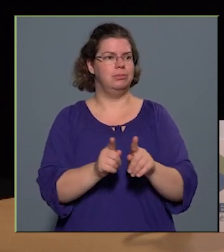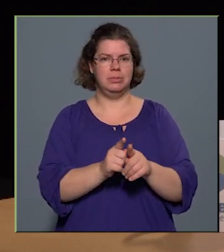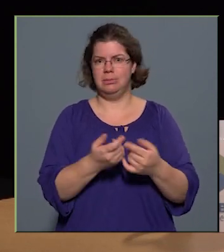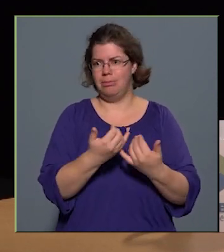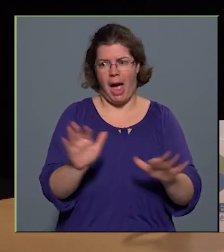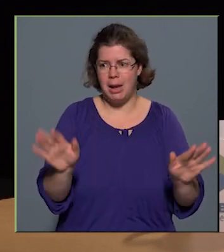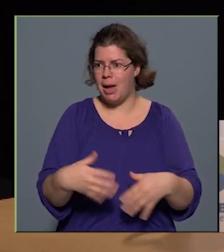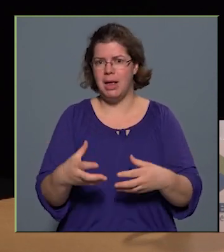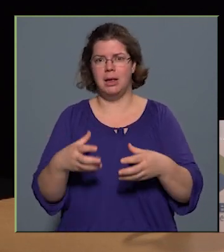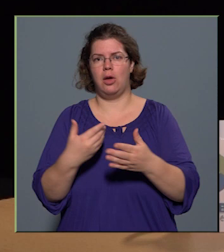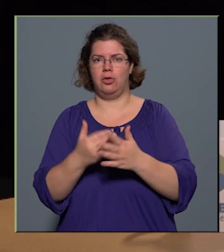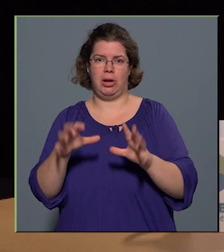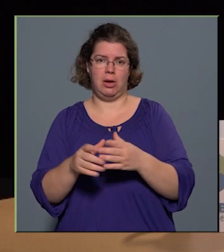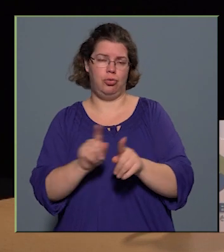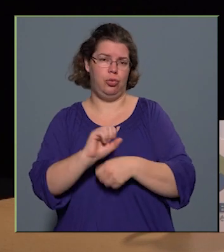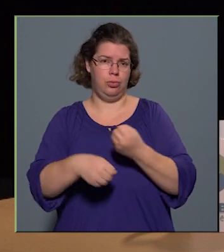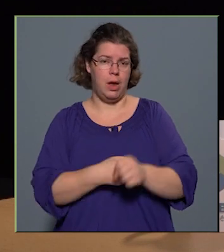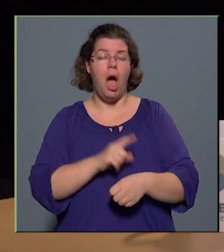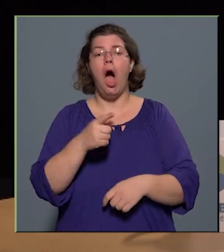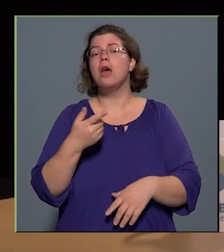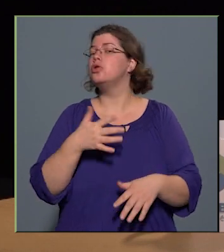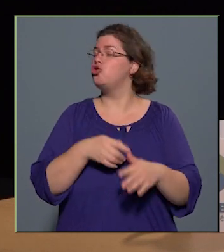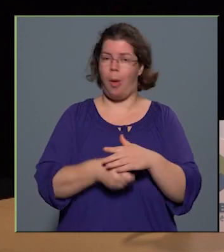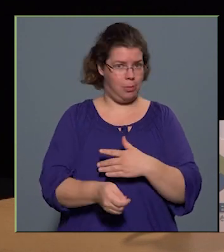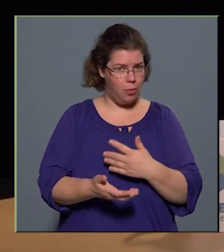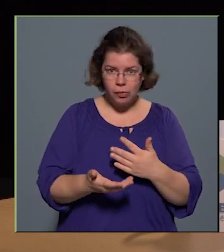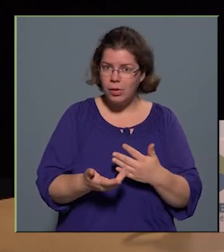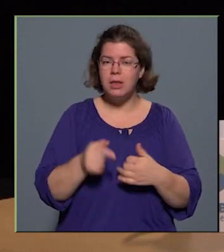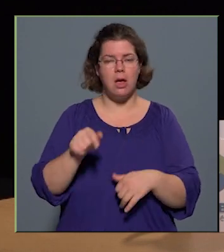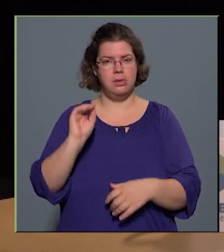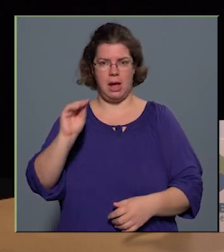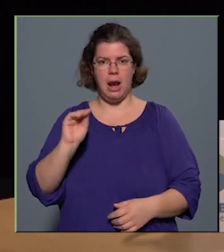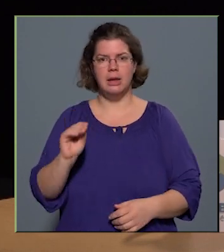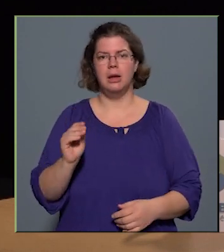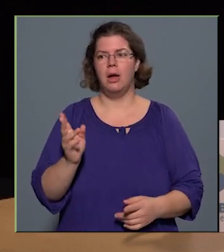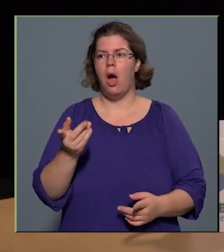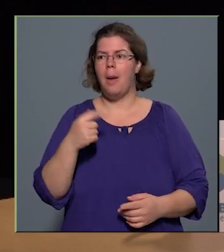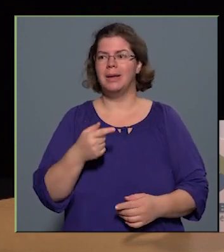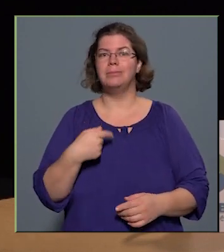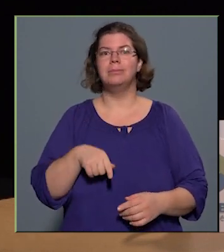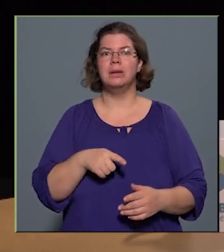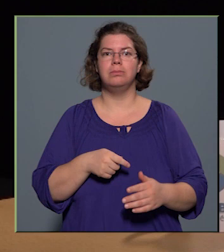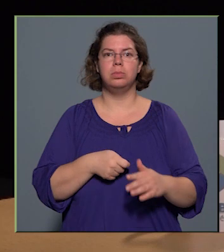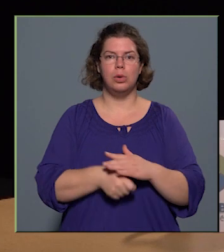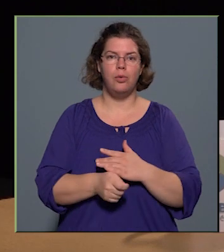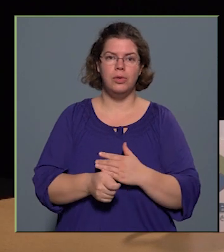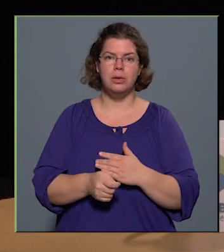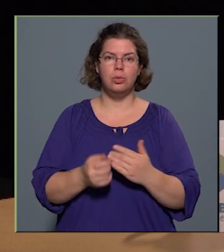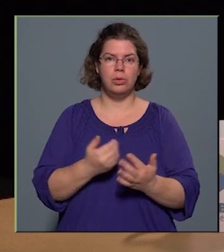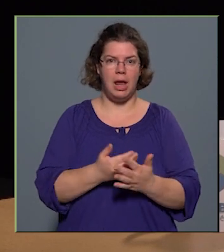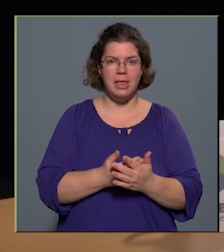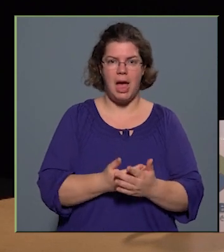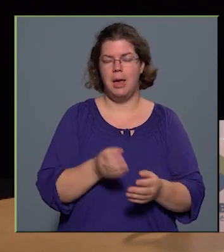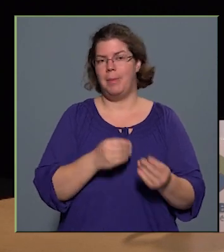társaság. A non-profit kifejezések annyit jelent, hogy amit mi profitra, ami arra törekszünk, hogy profitunk legyen,